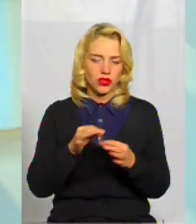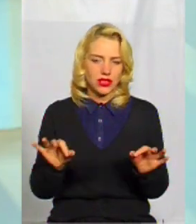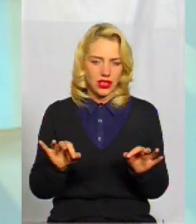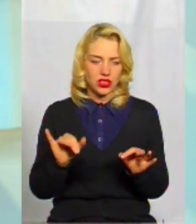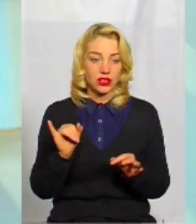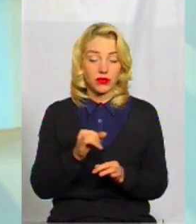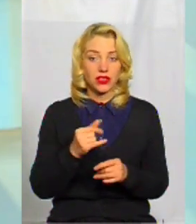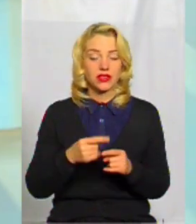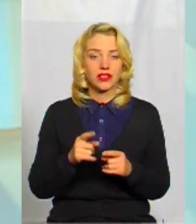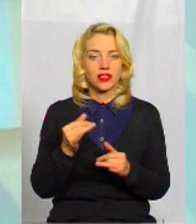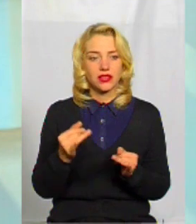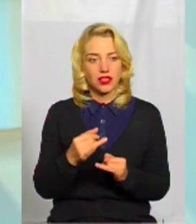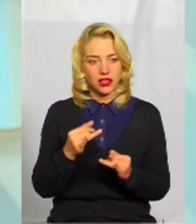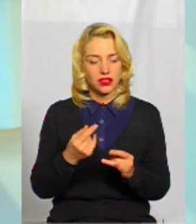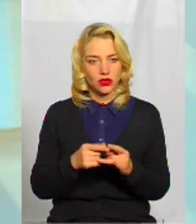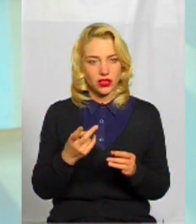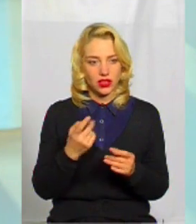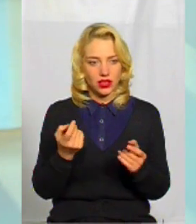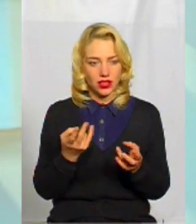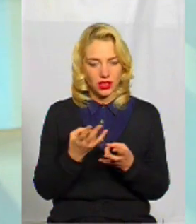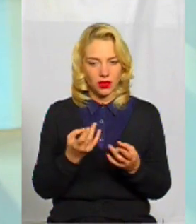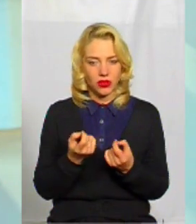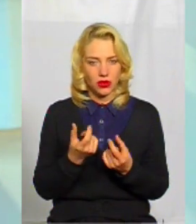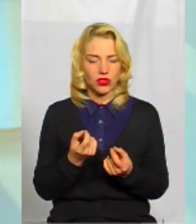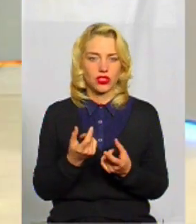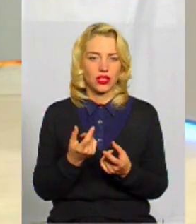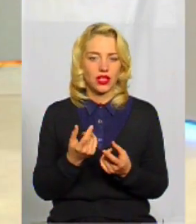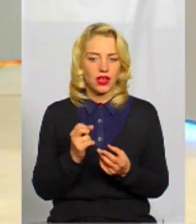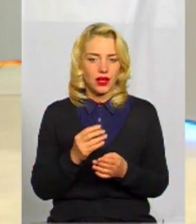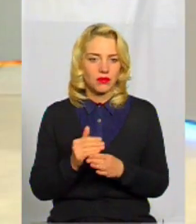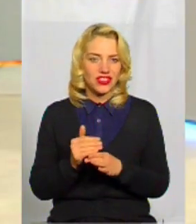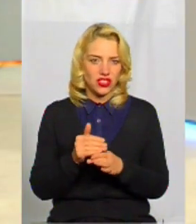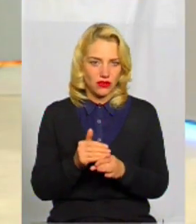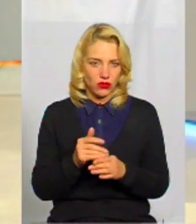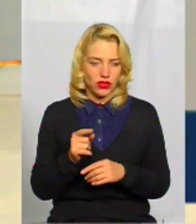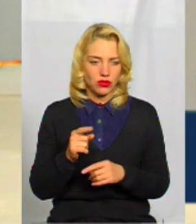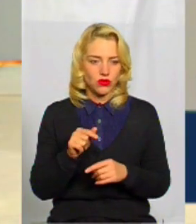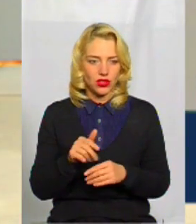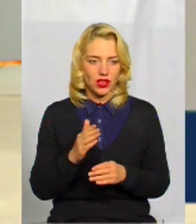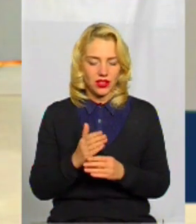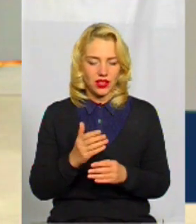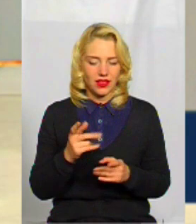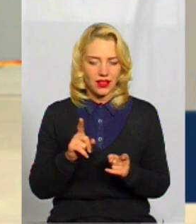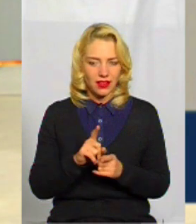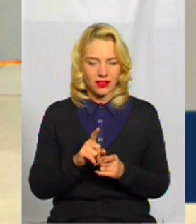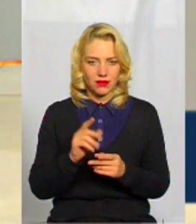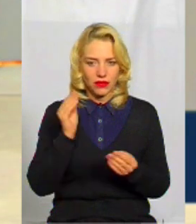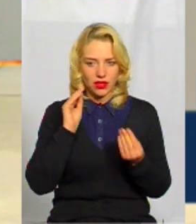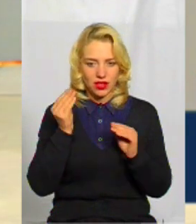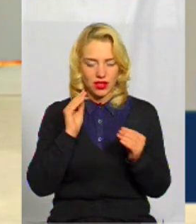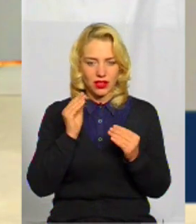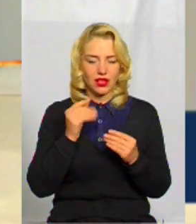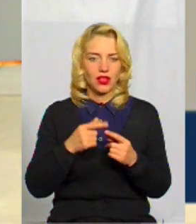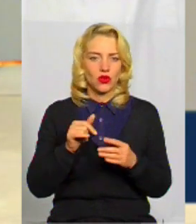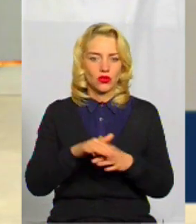І цей інтерес, його треба трішки підживлювати. Тому що є такий певний стереотип у суспільстві, що роль